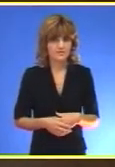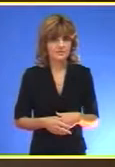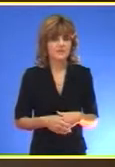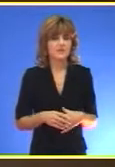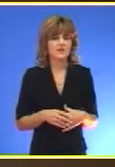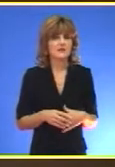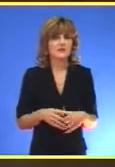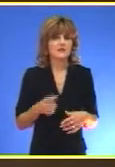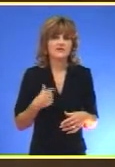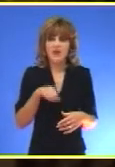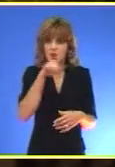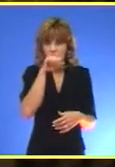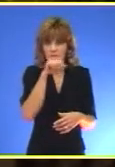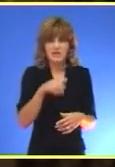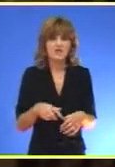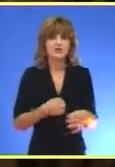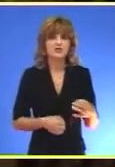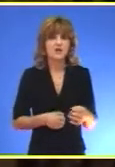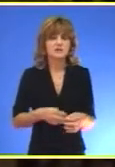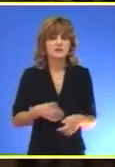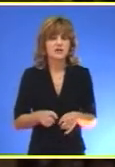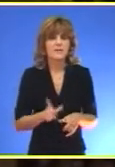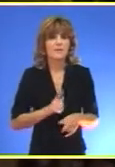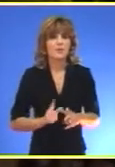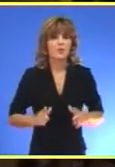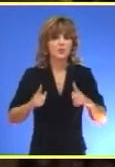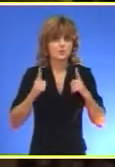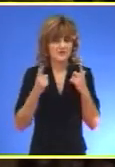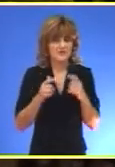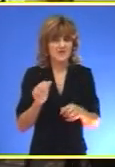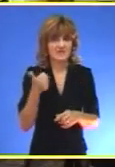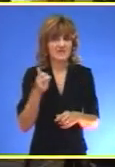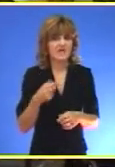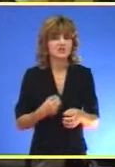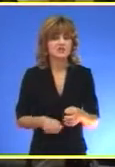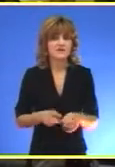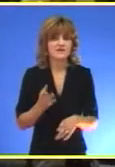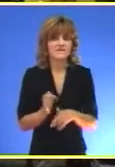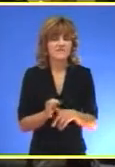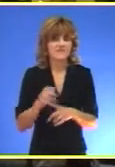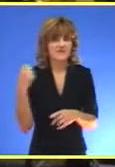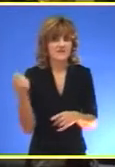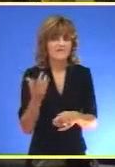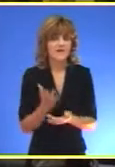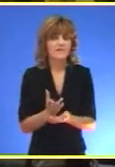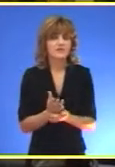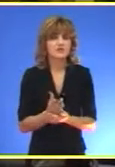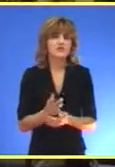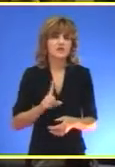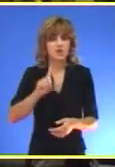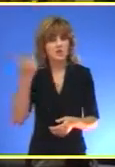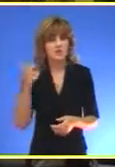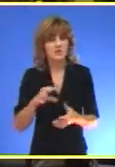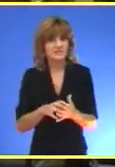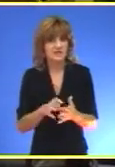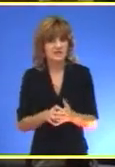Za sve ljubitelje jazz muzike Ovo će biti i pravo uživanje Na 11. jazz festivalu Osim jazza Bit će zastupljeni i drugi